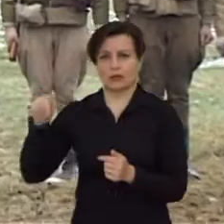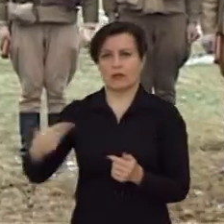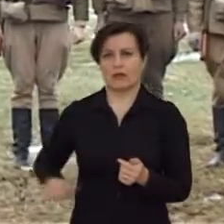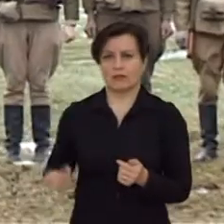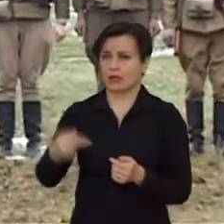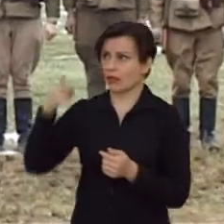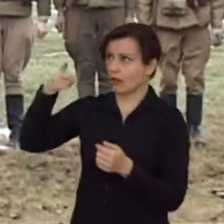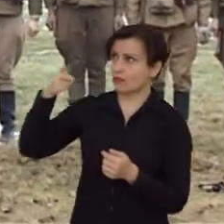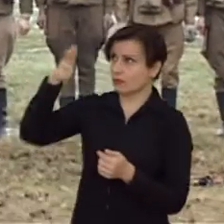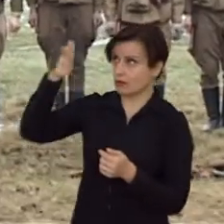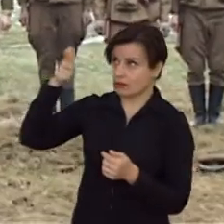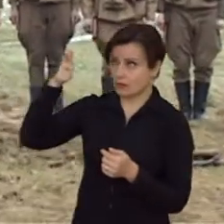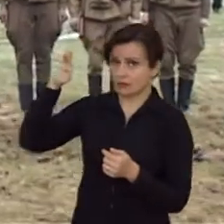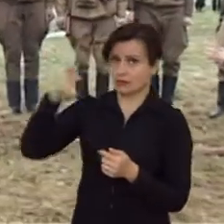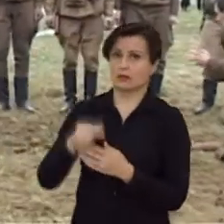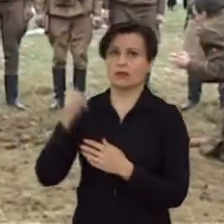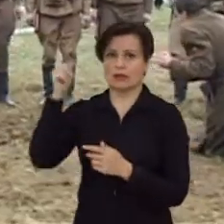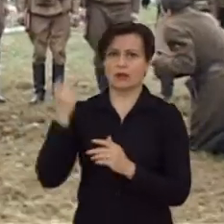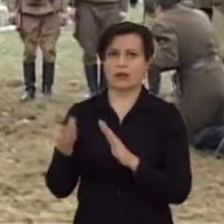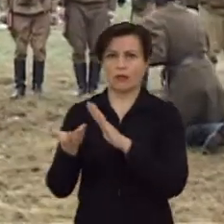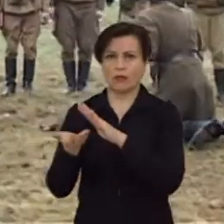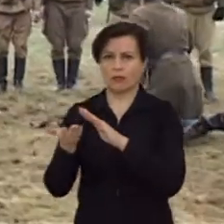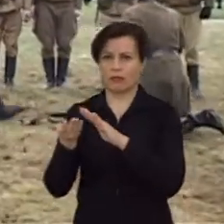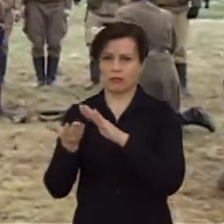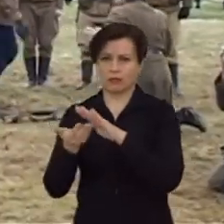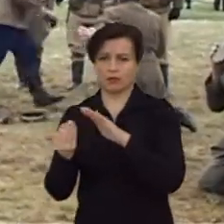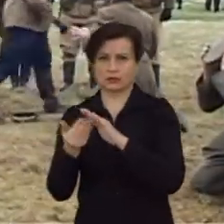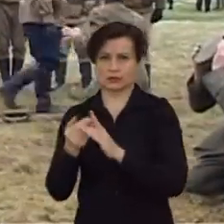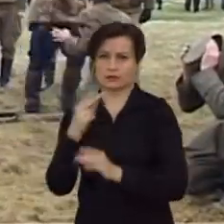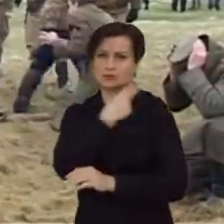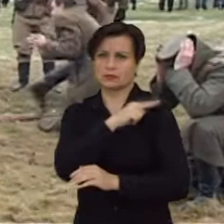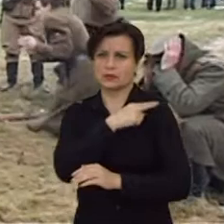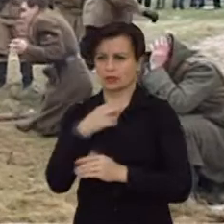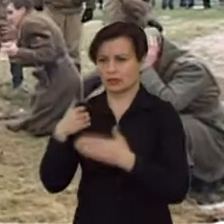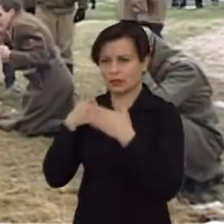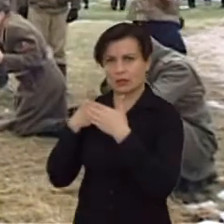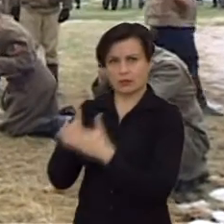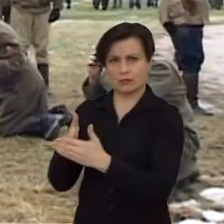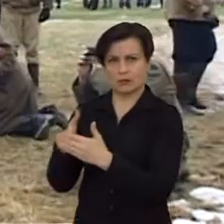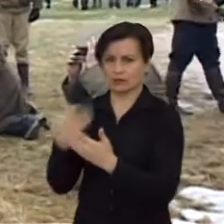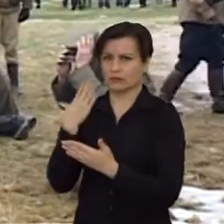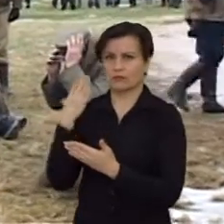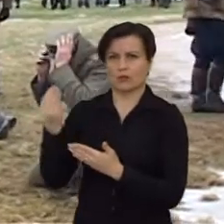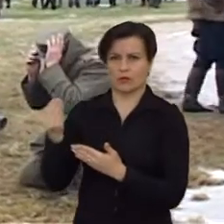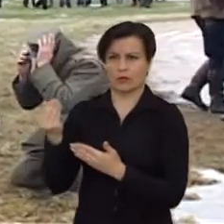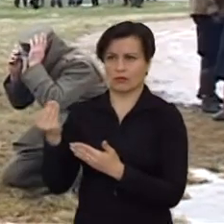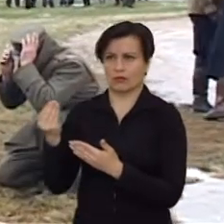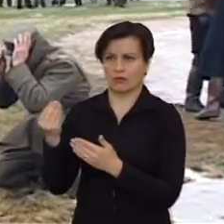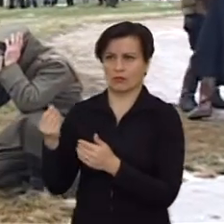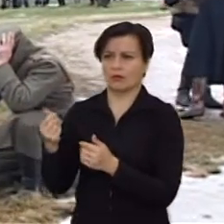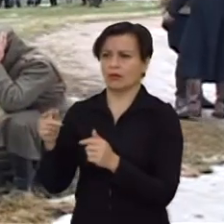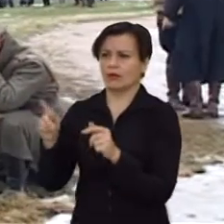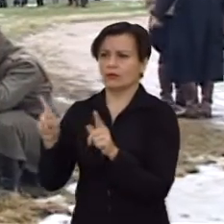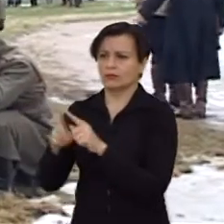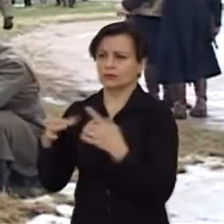gyveno antrame įtarčiame aukštose. Jie tiesiog pasikvietė partizanus remiaus ir savartimuosius čia švesti kučių, kaip šeimo